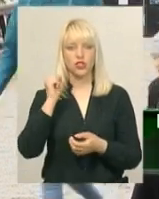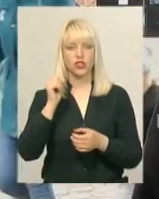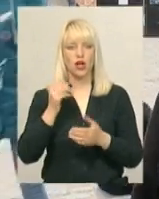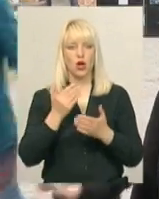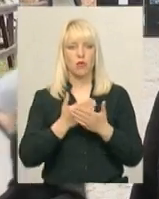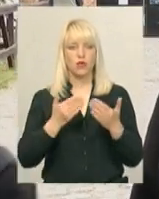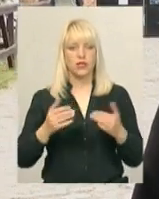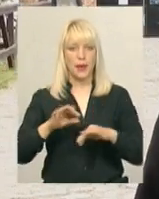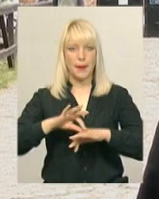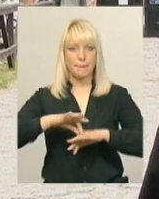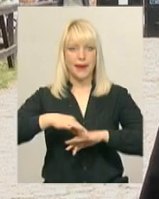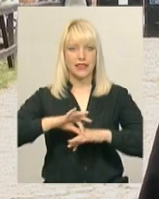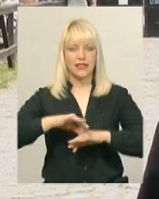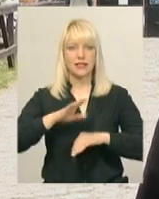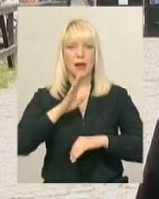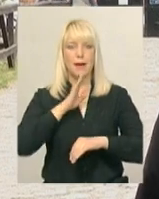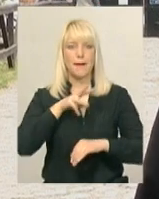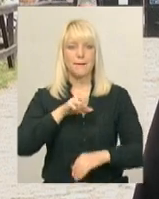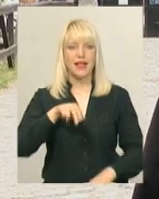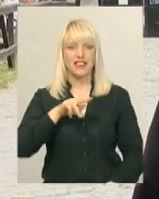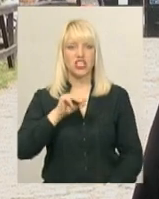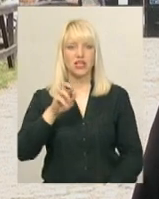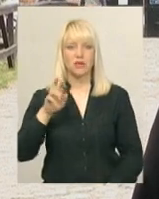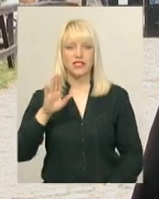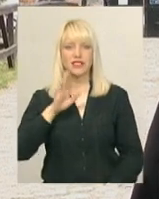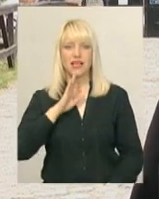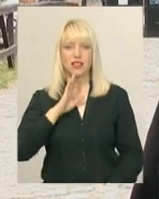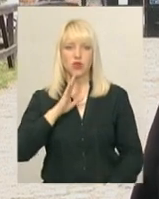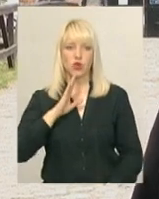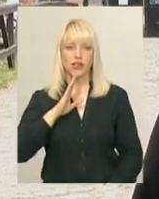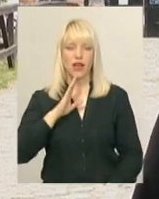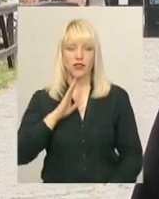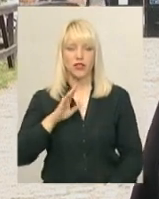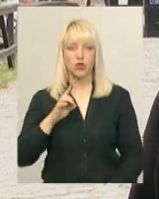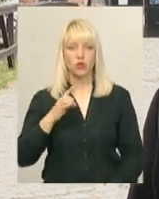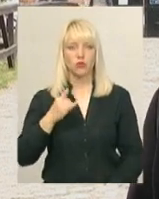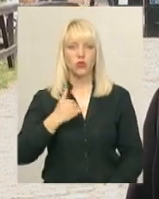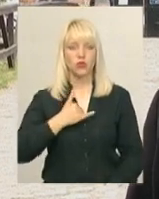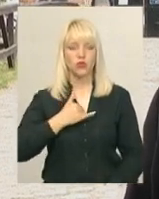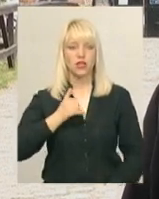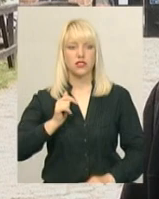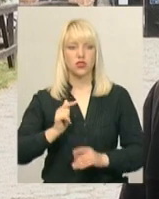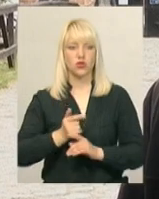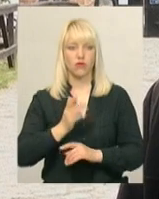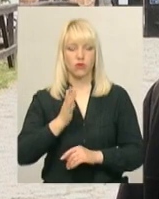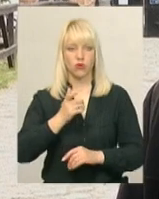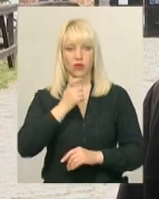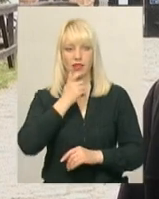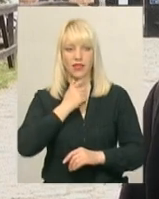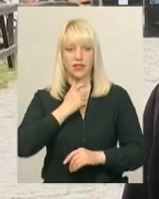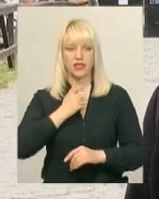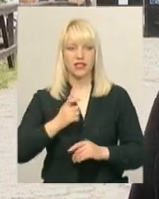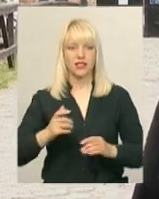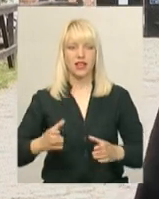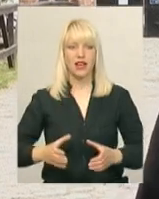перстень меджибіської джул'єти. І тому у нас знову буде у лицарській вежі йти